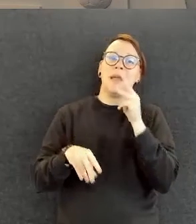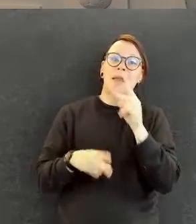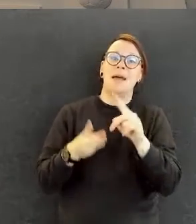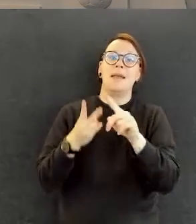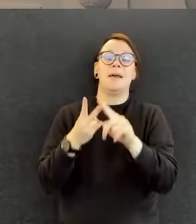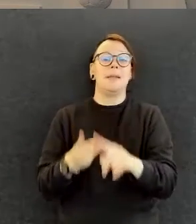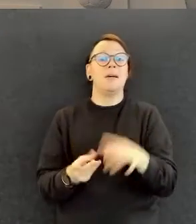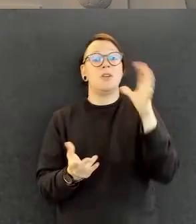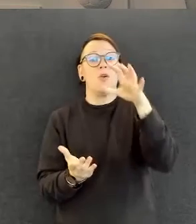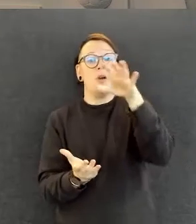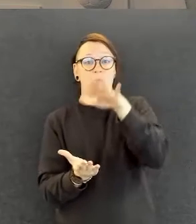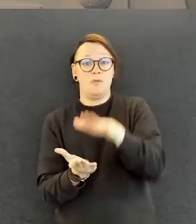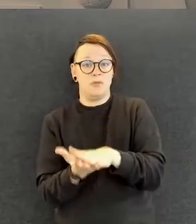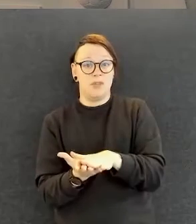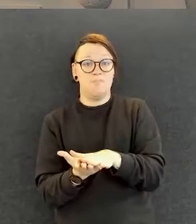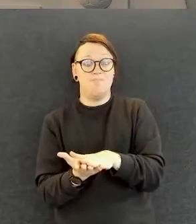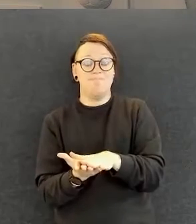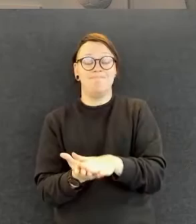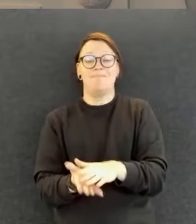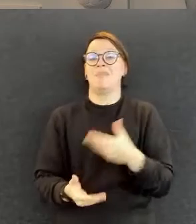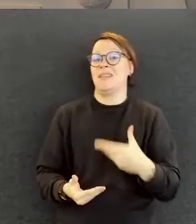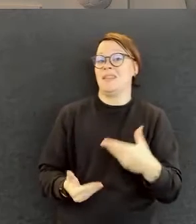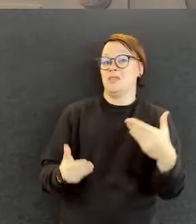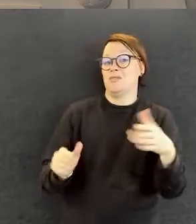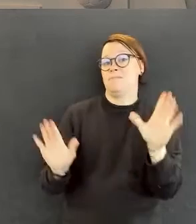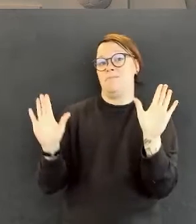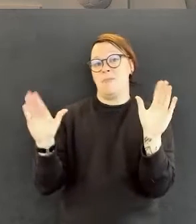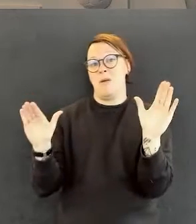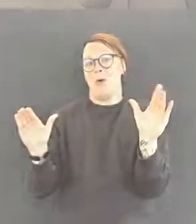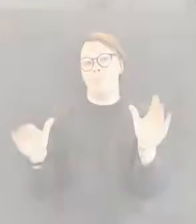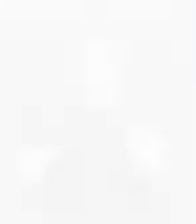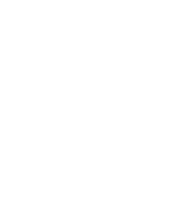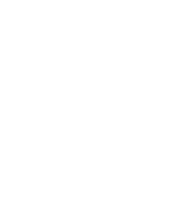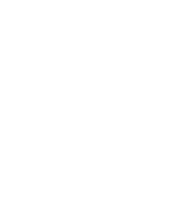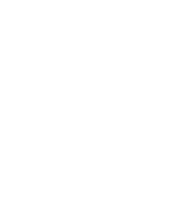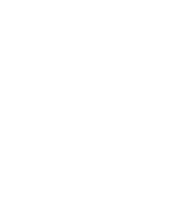webinaarissa lokakuussa. Kiitos! Hei hei!